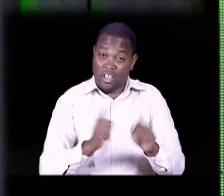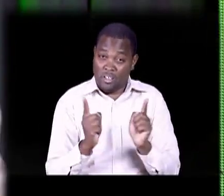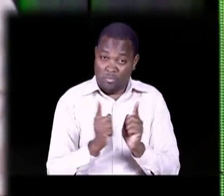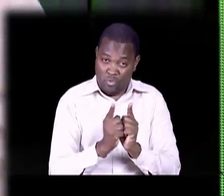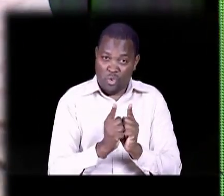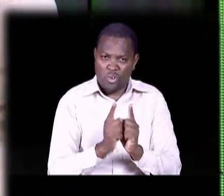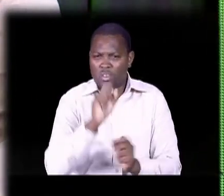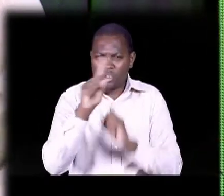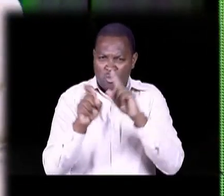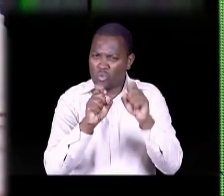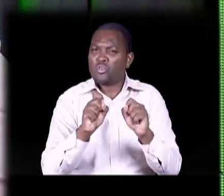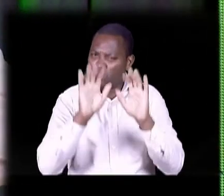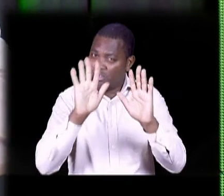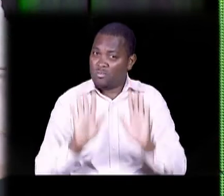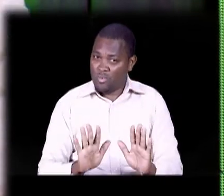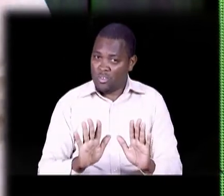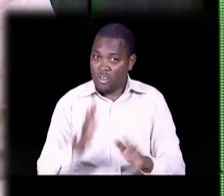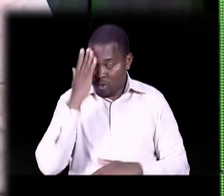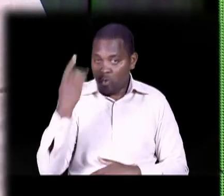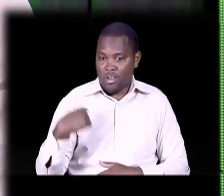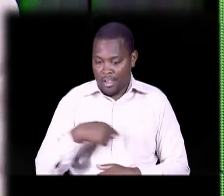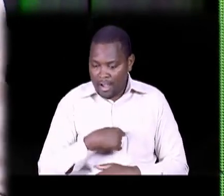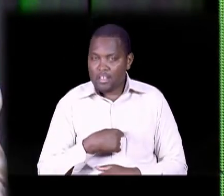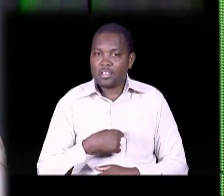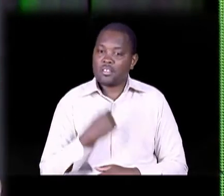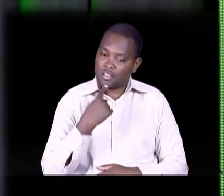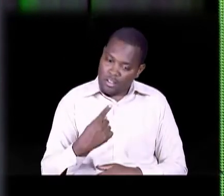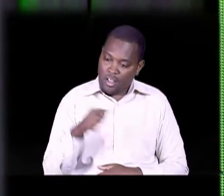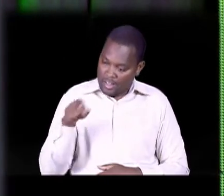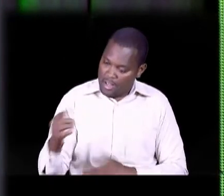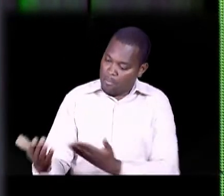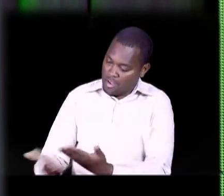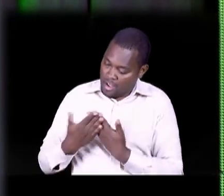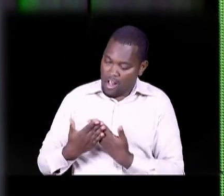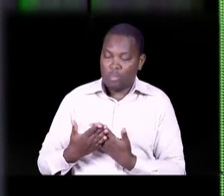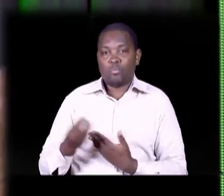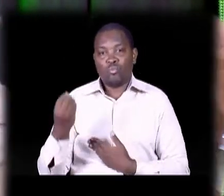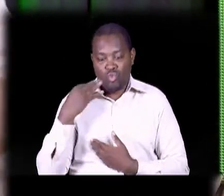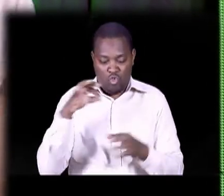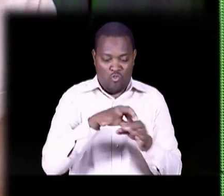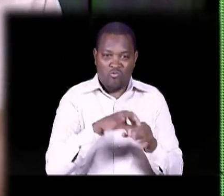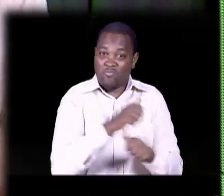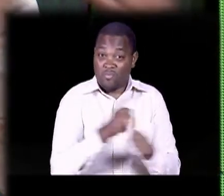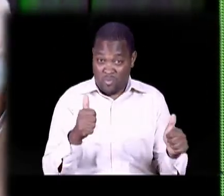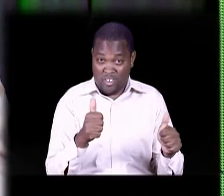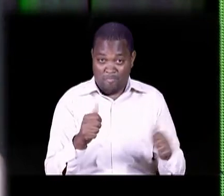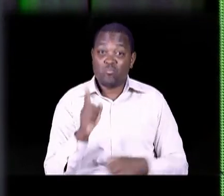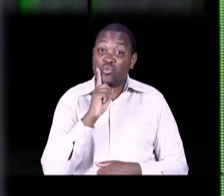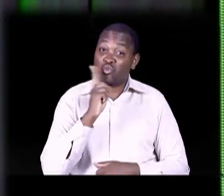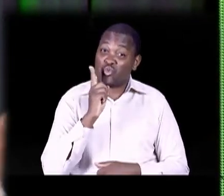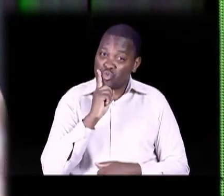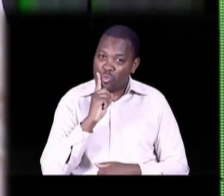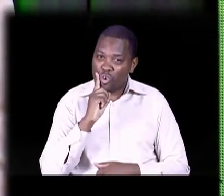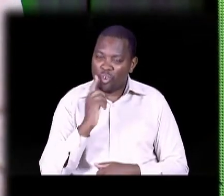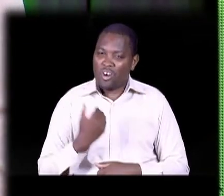Well done well done Time is not on our side Lakini maswali poa sana maswali za muhimu Kwa sababu tumesema lazima Tuwasaidie Watusaidie nda tufanya